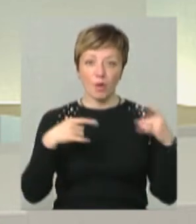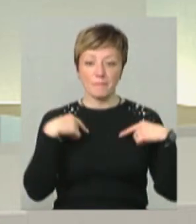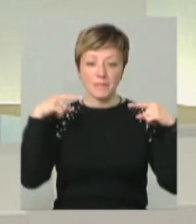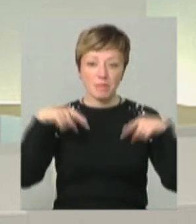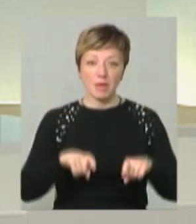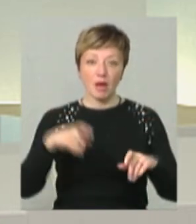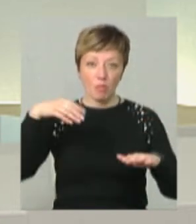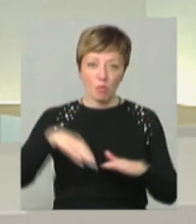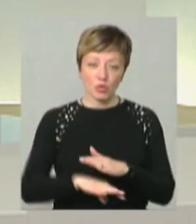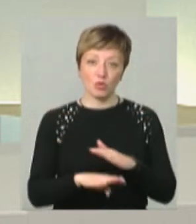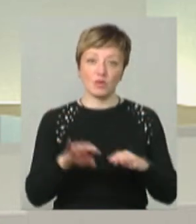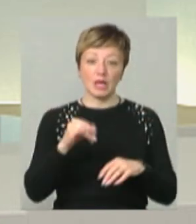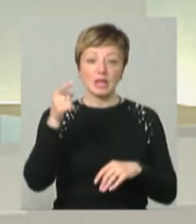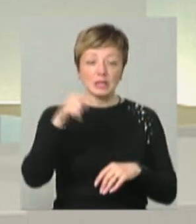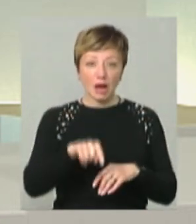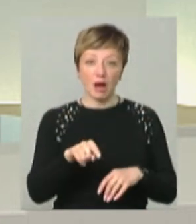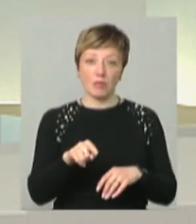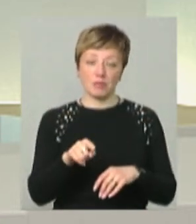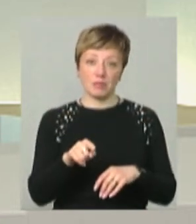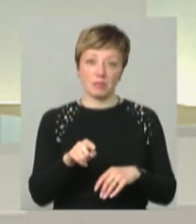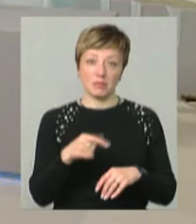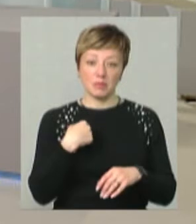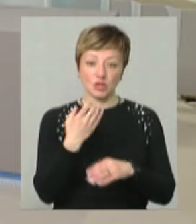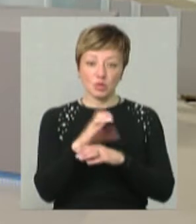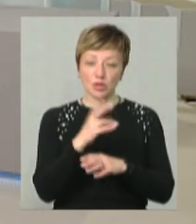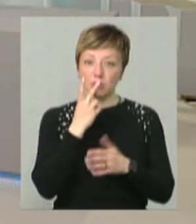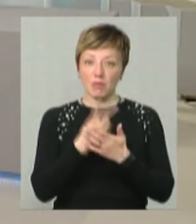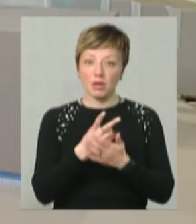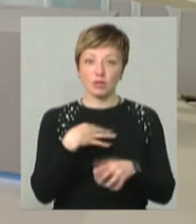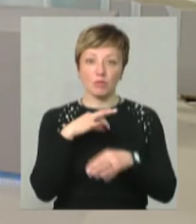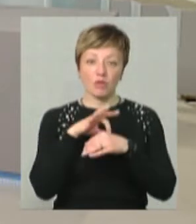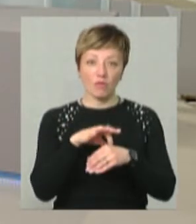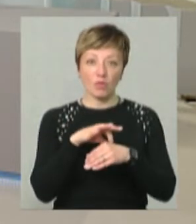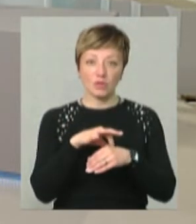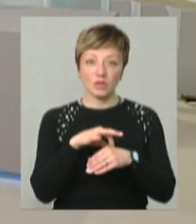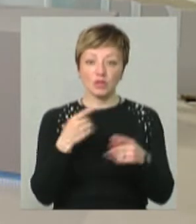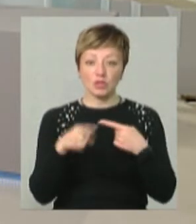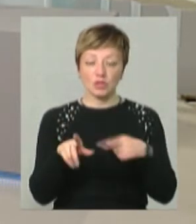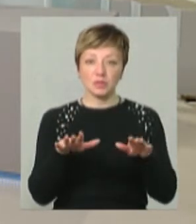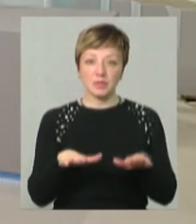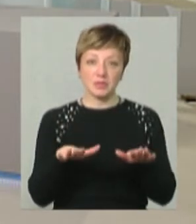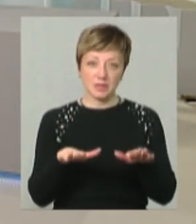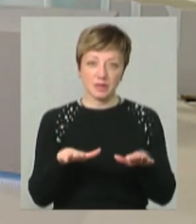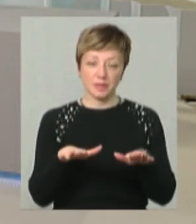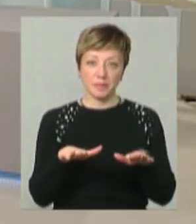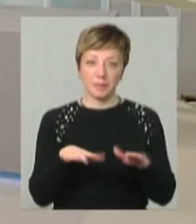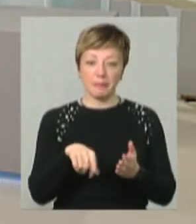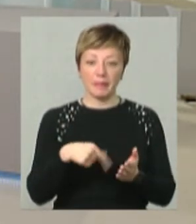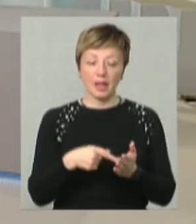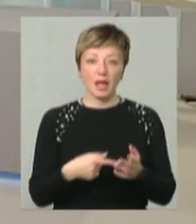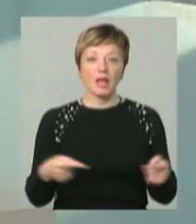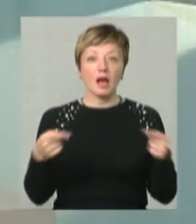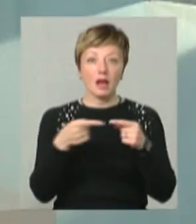бігуємо в бомосховище. І там, до речі, от ми сьогодні сюжет бачили, я проводив, в інших місцях міста. От